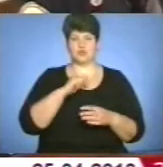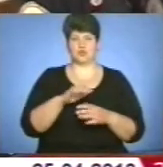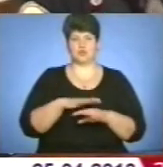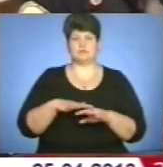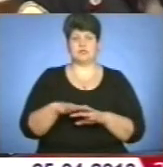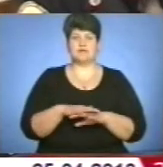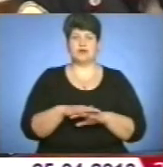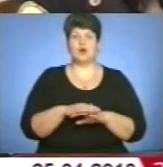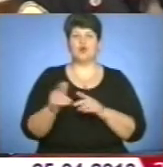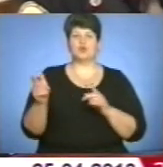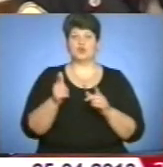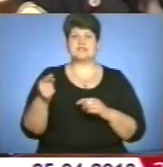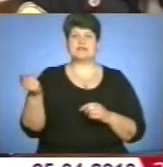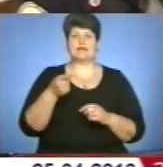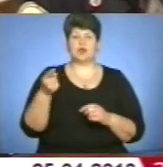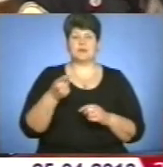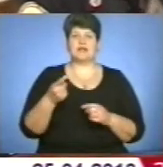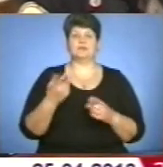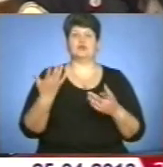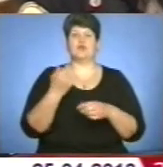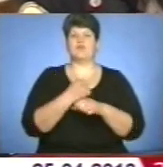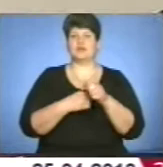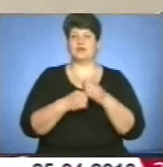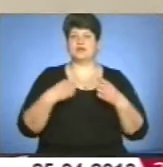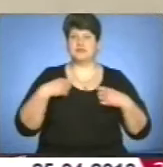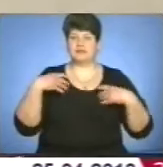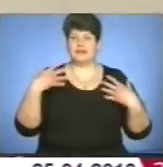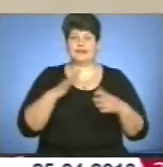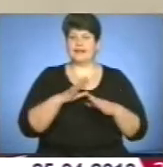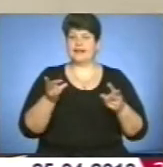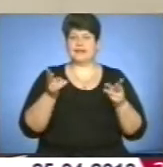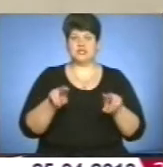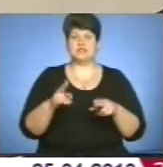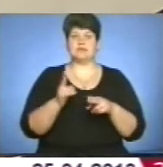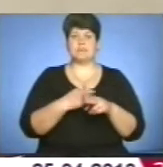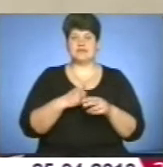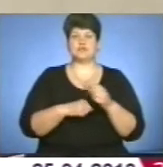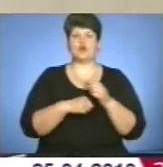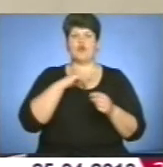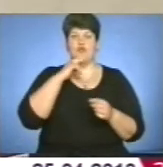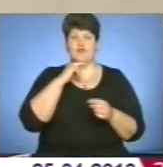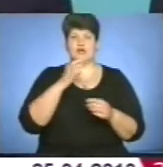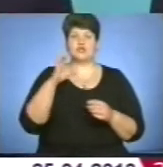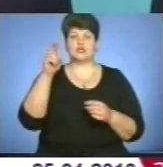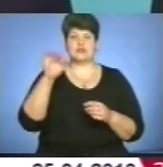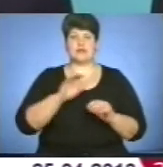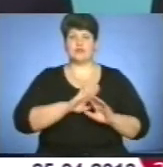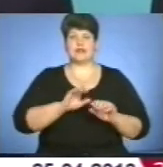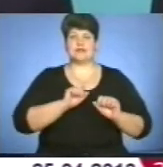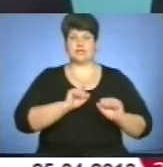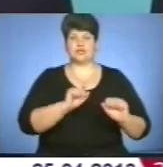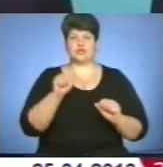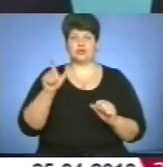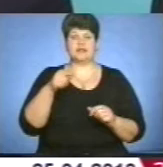Готується Тернопільщина і до Великодніх свят не залишаться поза увагою влади соціально незахищені та одинокі люди. Для них